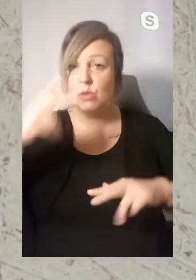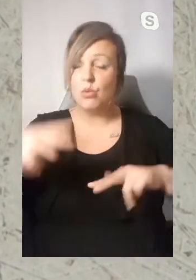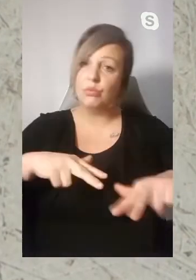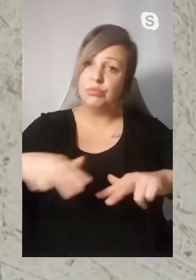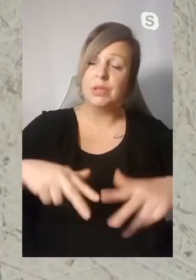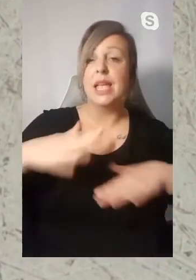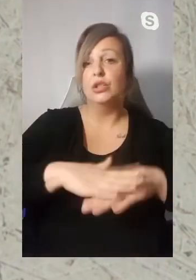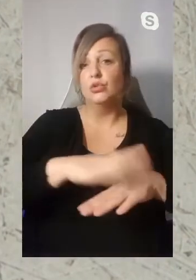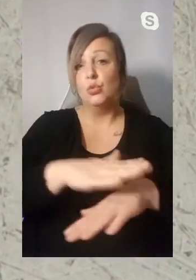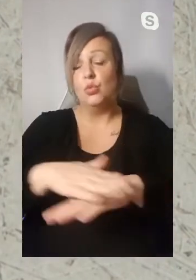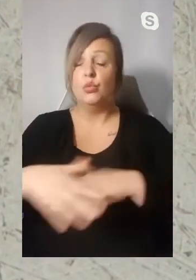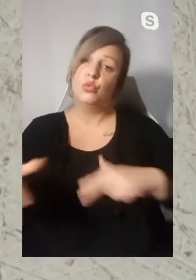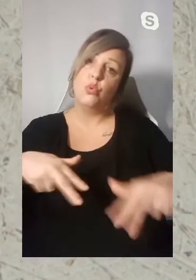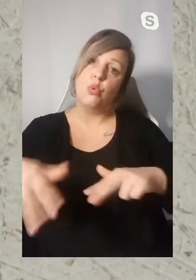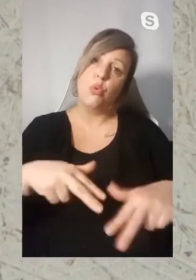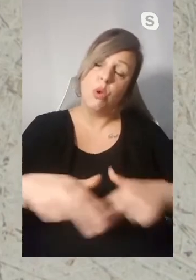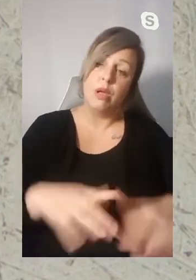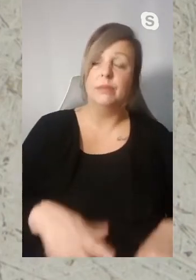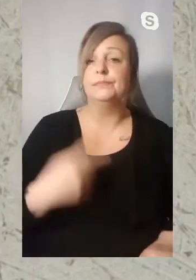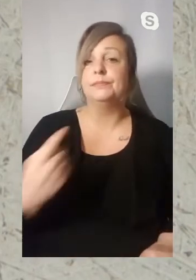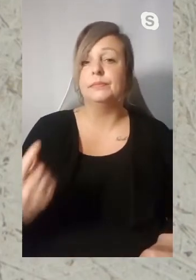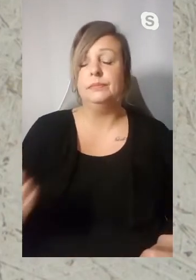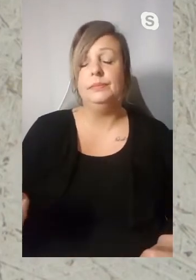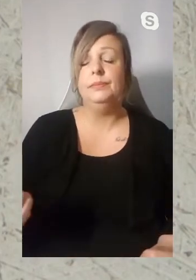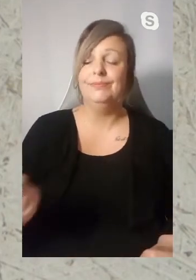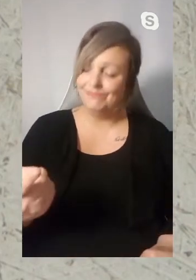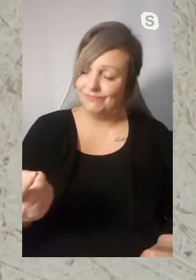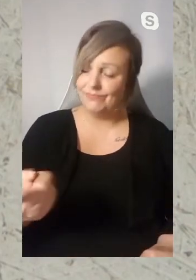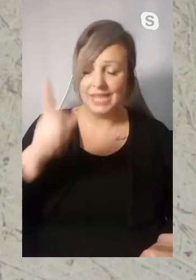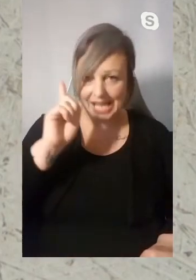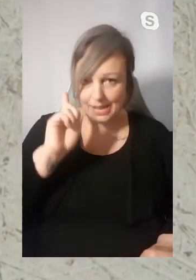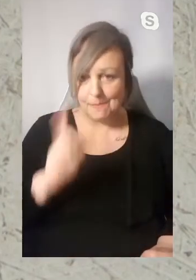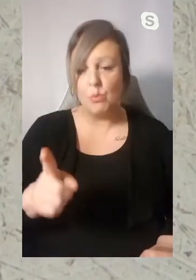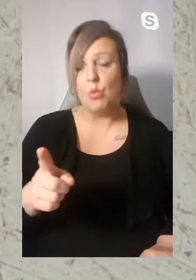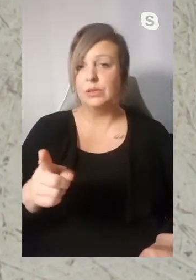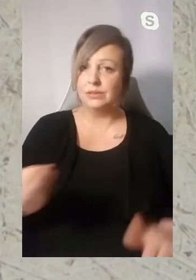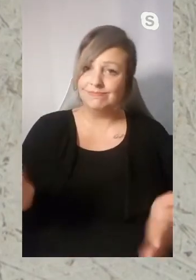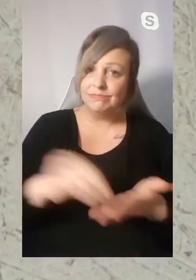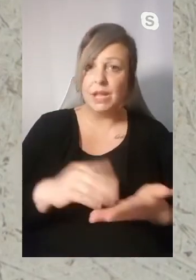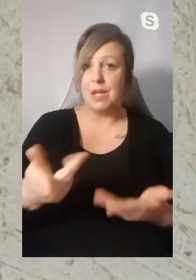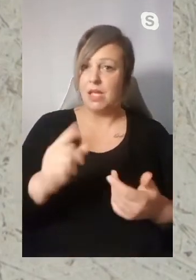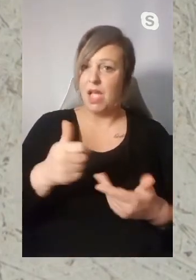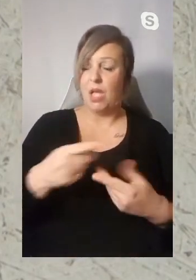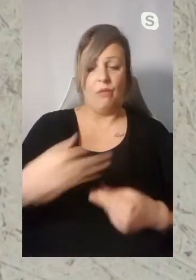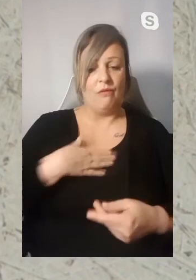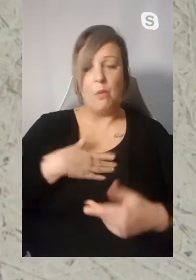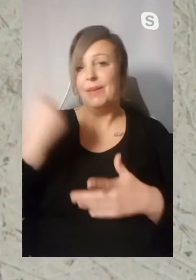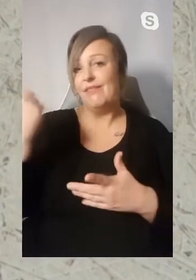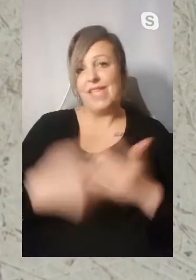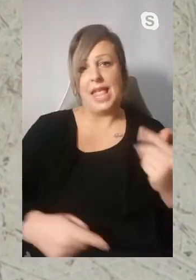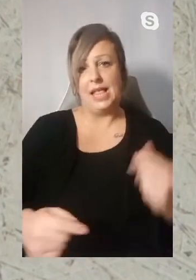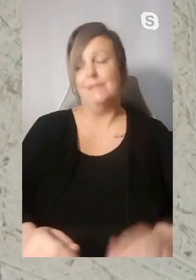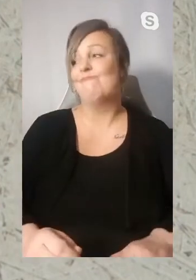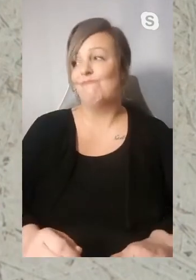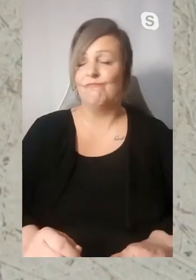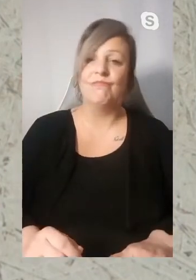organisieren, die Infrastruktur organisieren, die Wirtschaftsprosperität organisieren. Die gehören zwingend mit darunter, und das fehlt mir in all dem